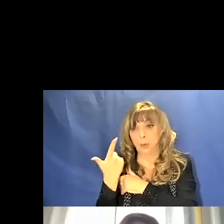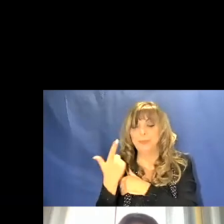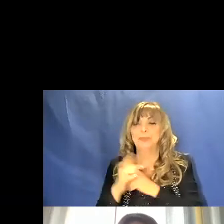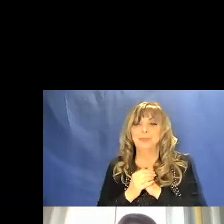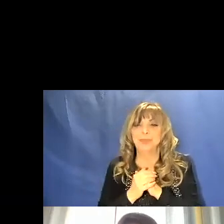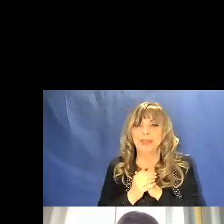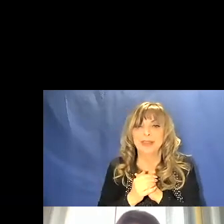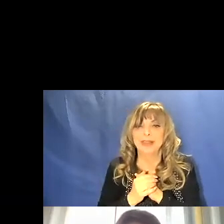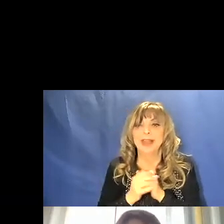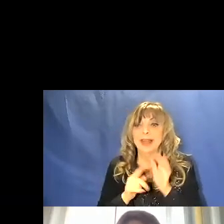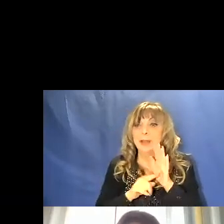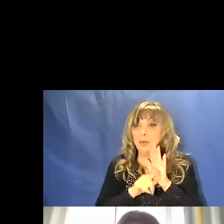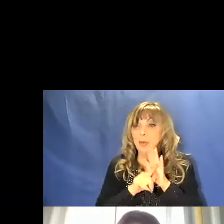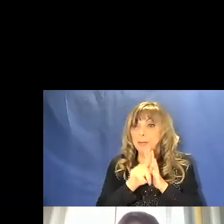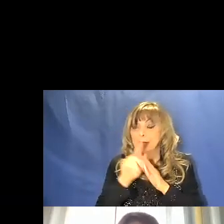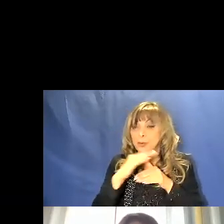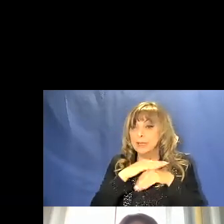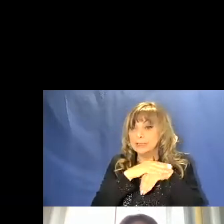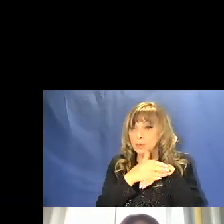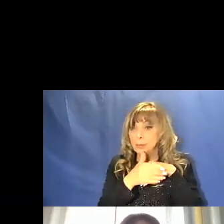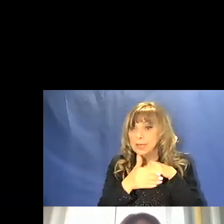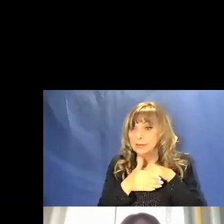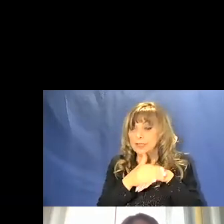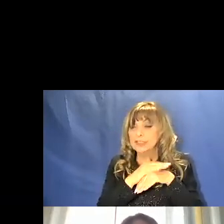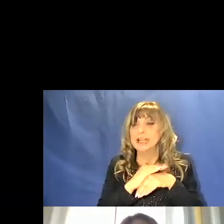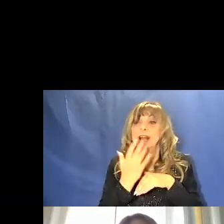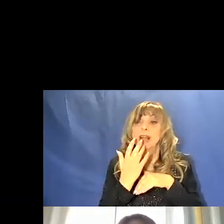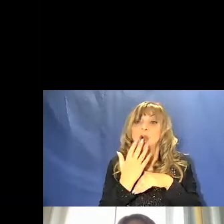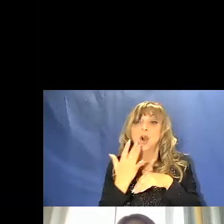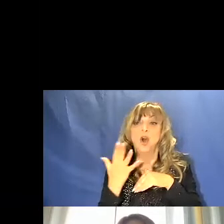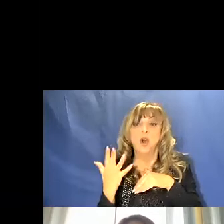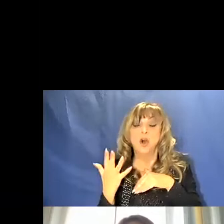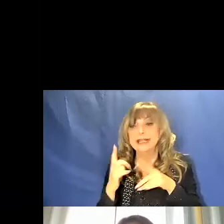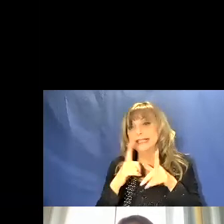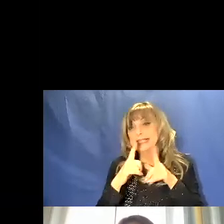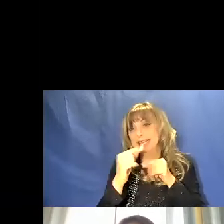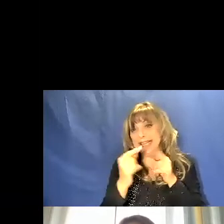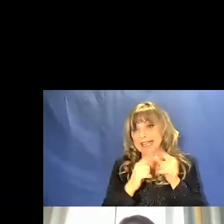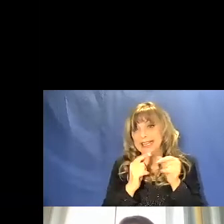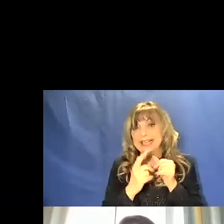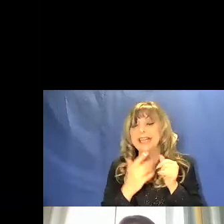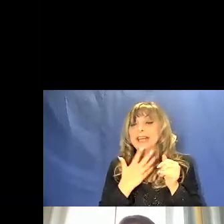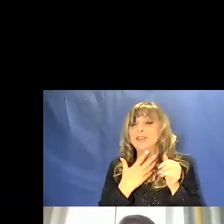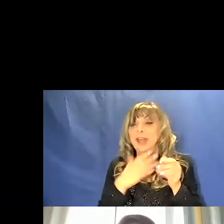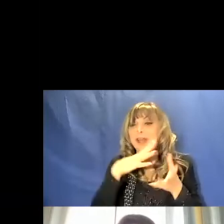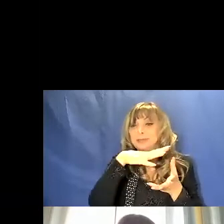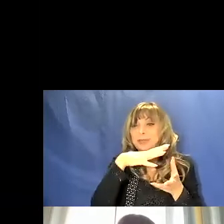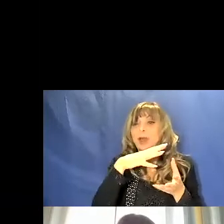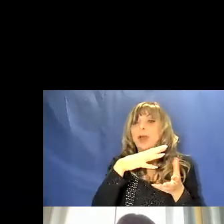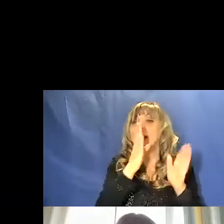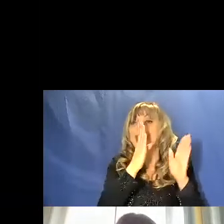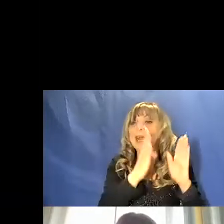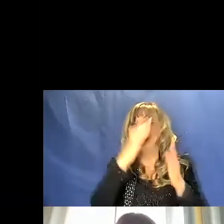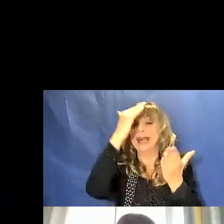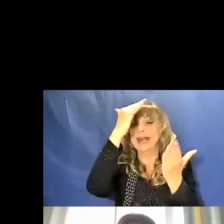superficiale e quindi al colore, le stelle vengono suddivise in classi